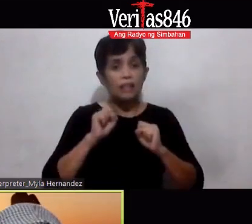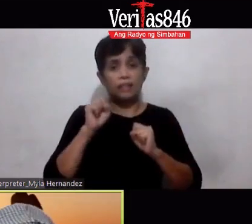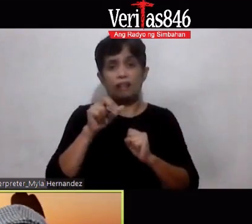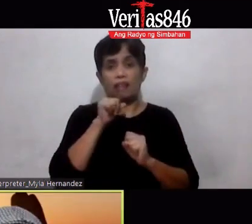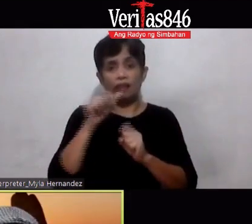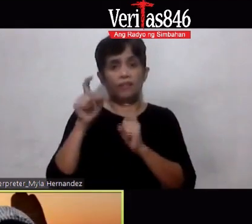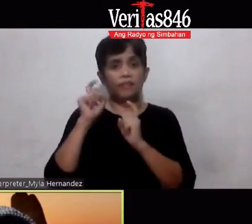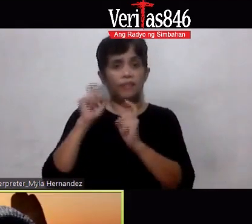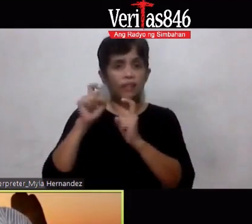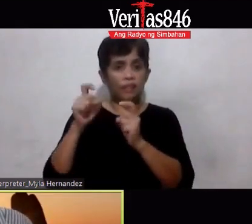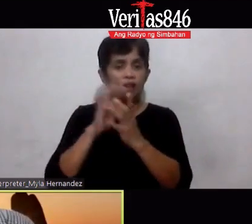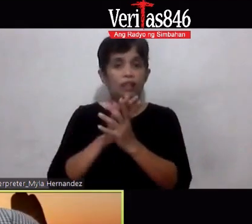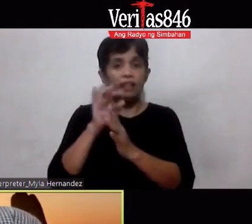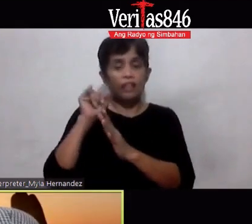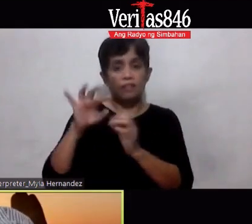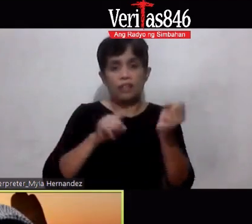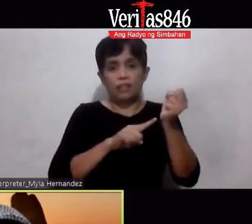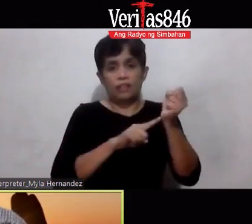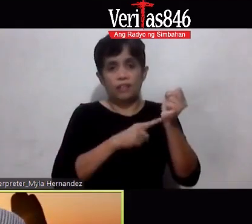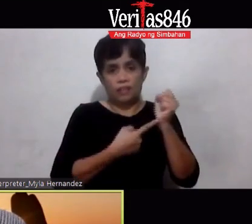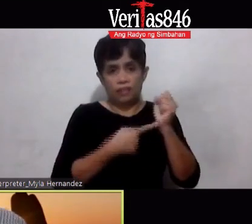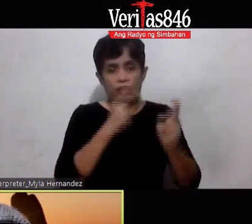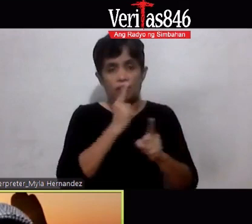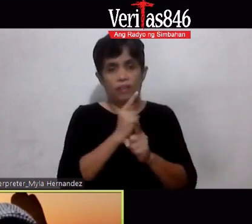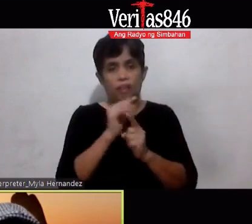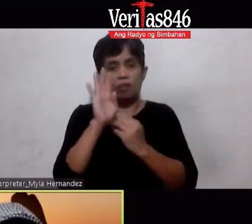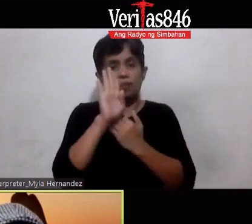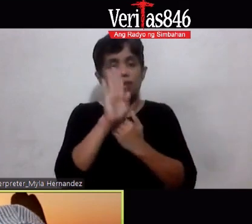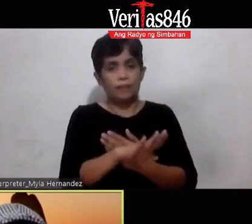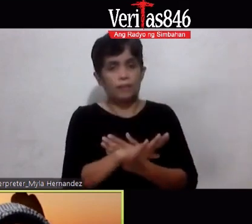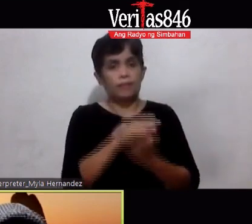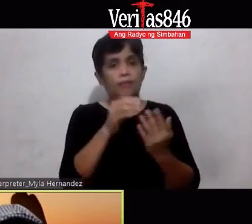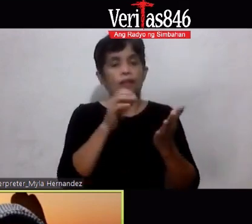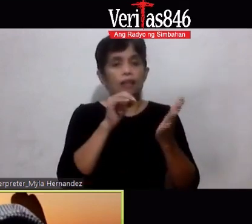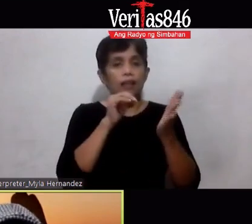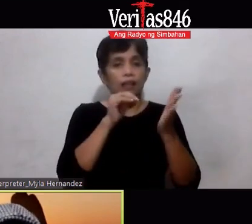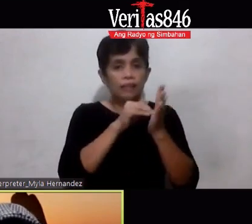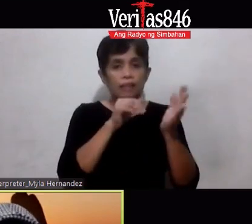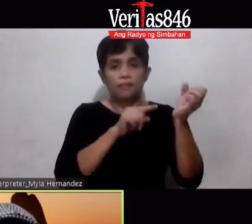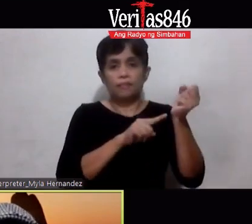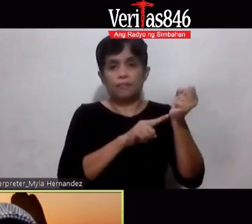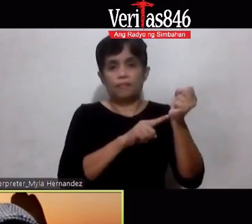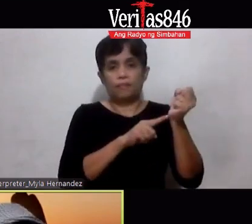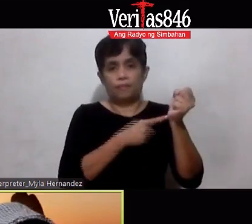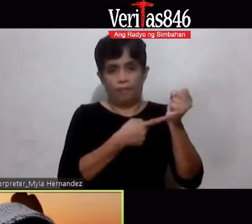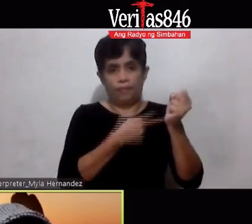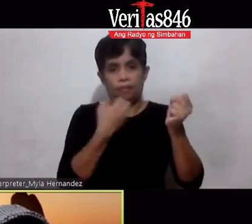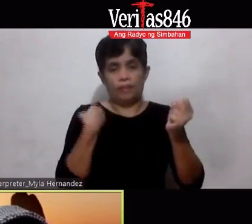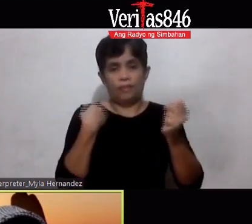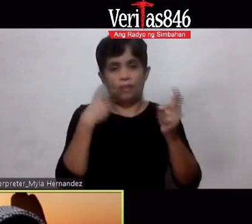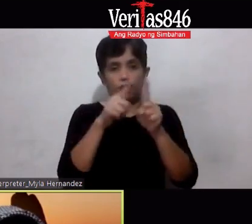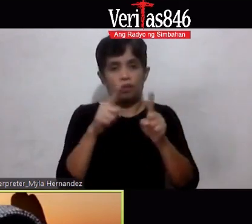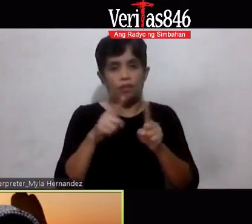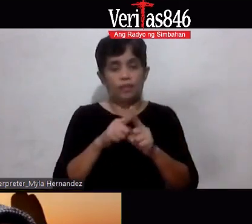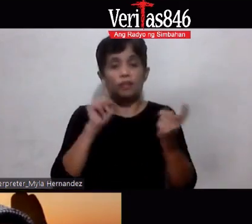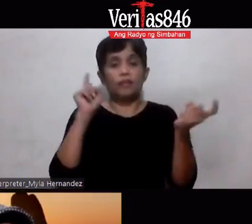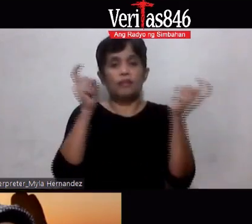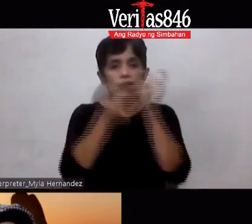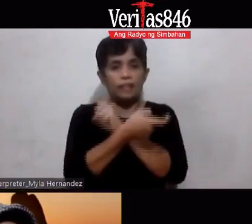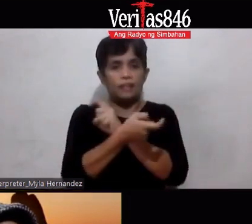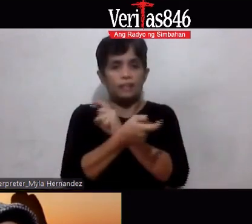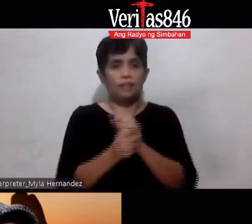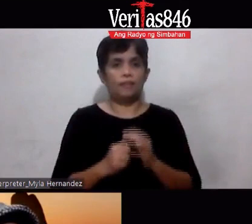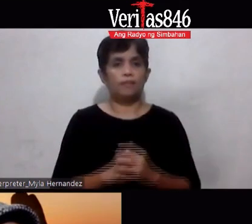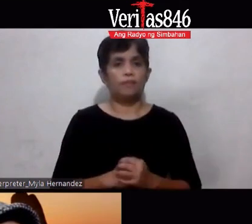Natin ito sa tama O kaya Binalik na natin At simulan na tayo Muli Ay magkakaroon na tayo Ng pagbabago Tama ba yun Brother Benson? Yes